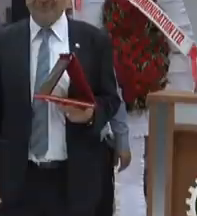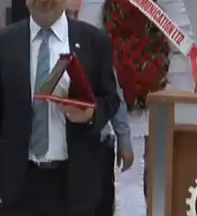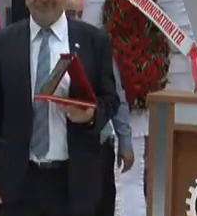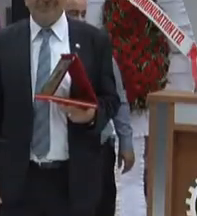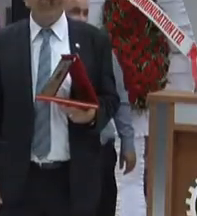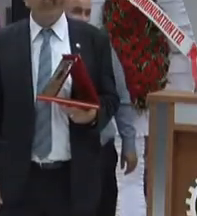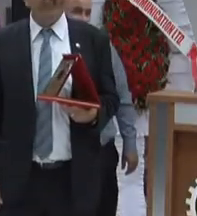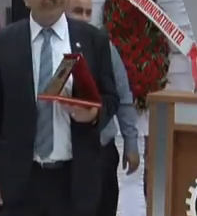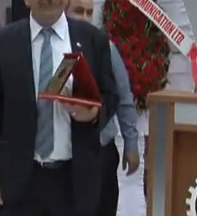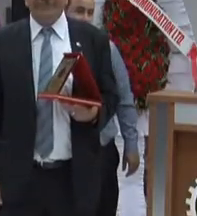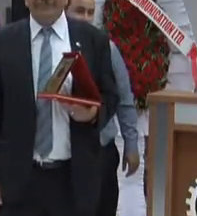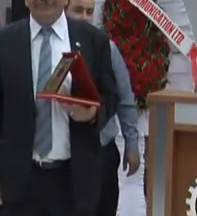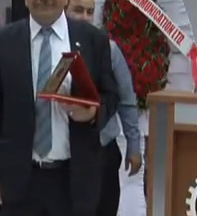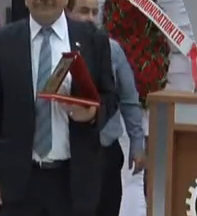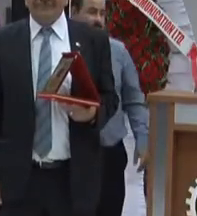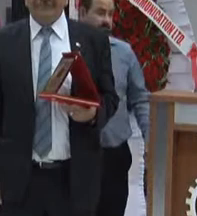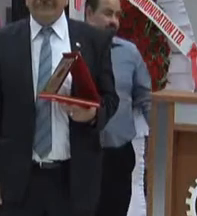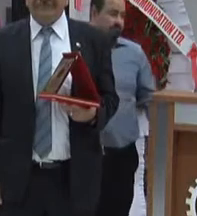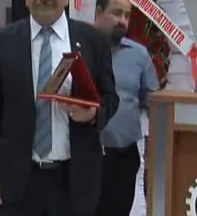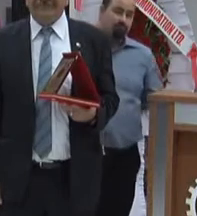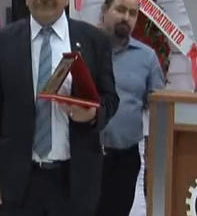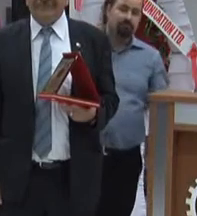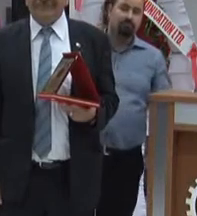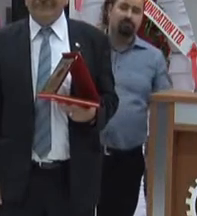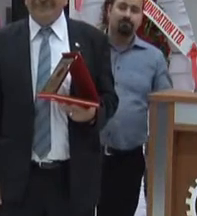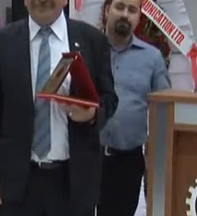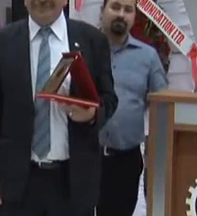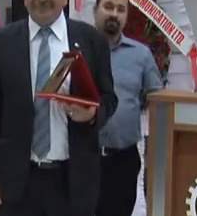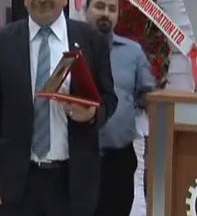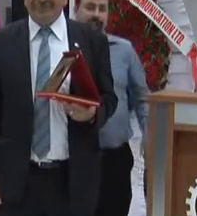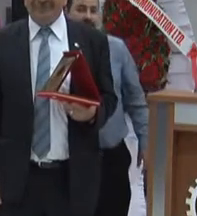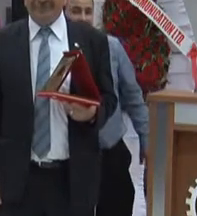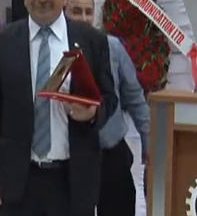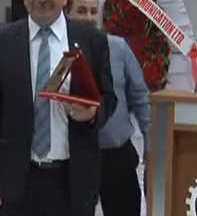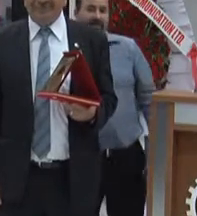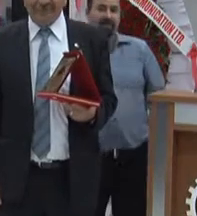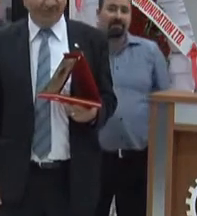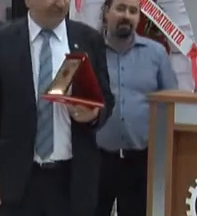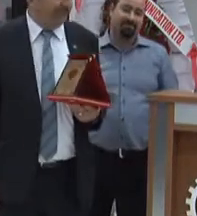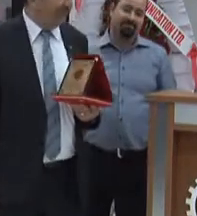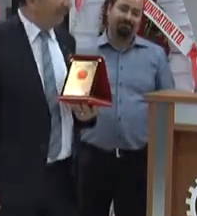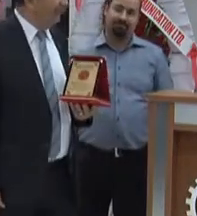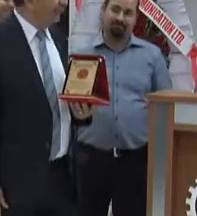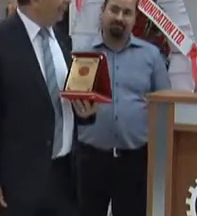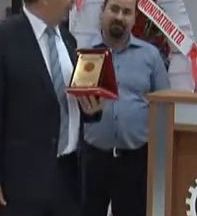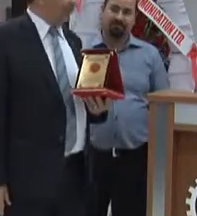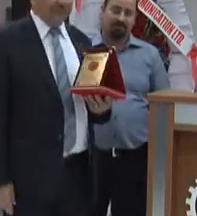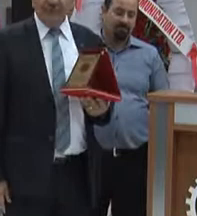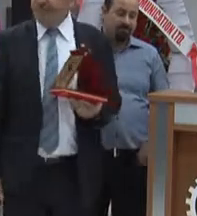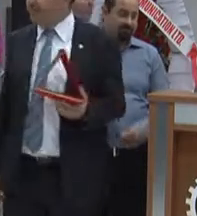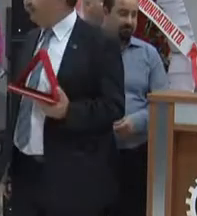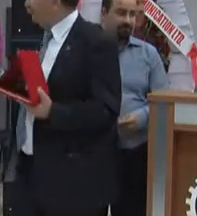Kıbrıs Türk Amme Memurları Sendikası'nın 59. Kuruluş Yıldönümü